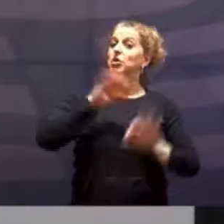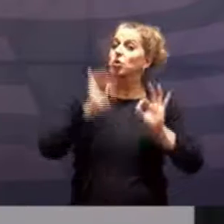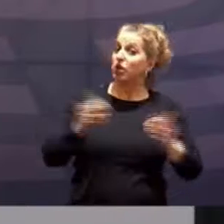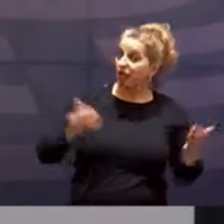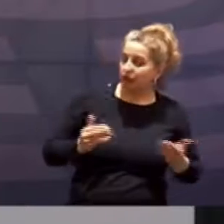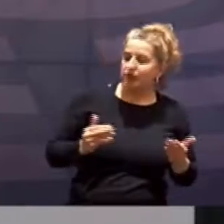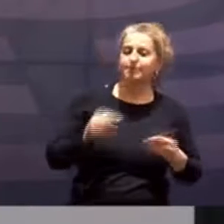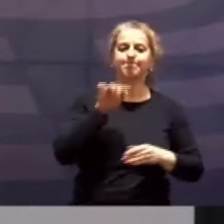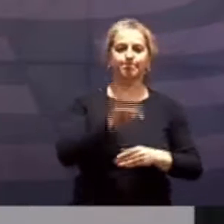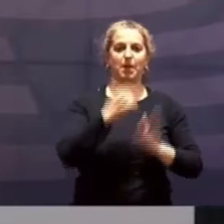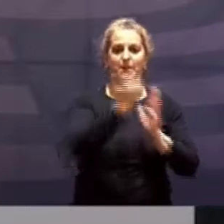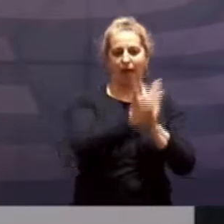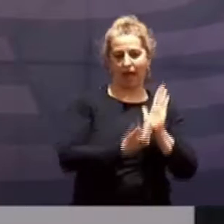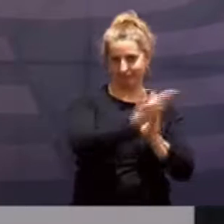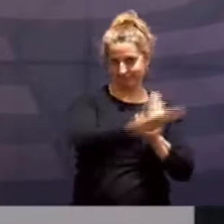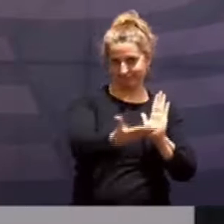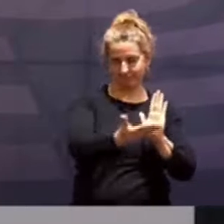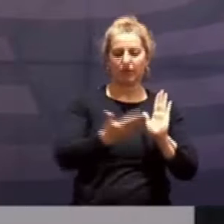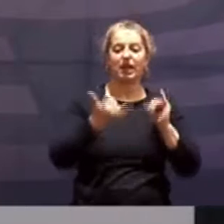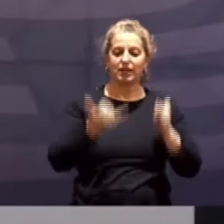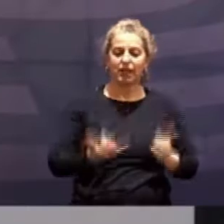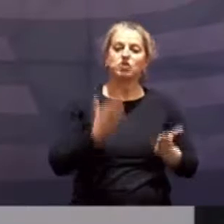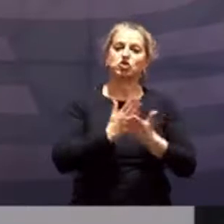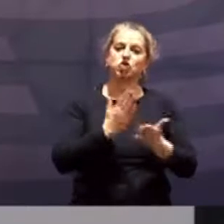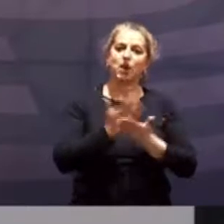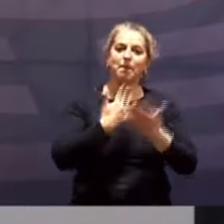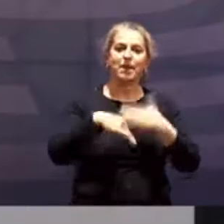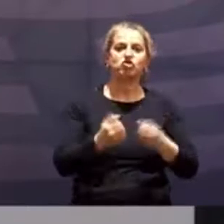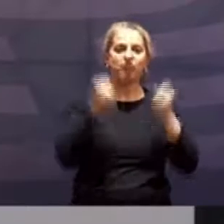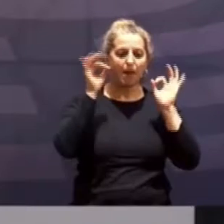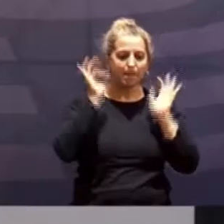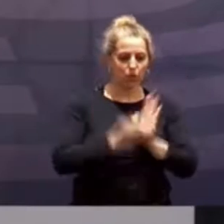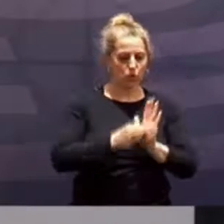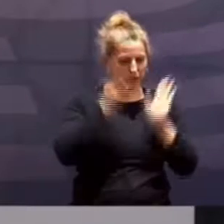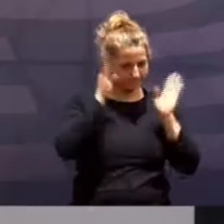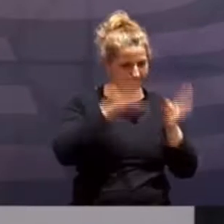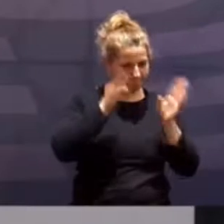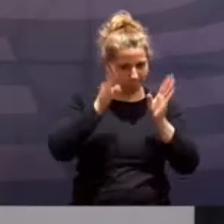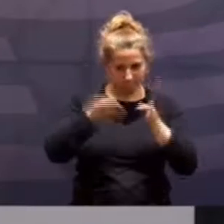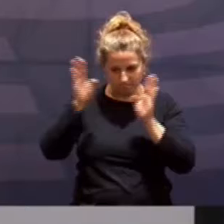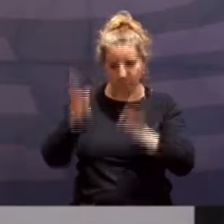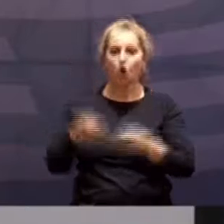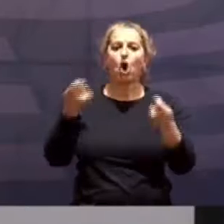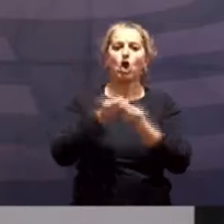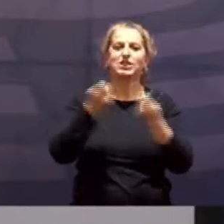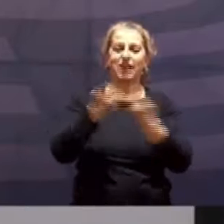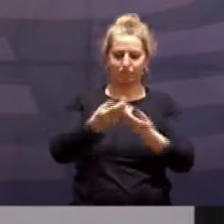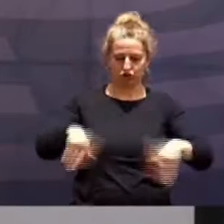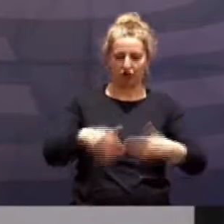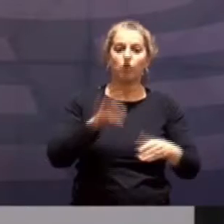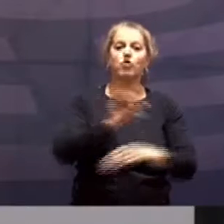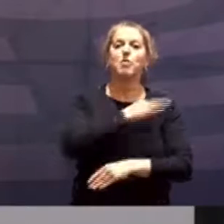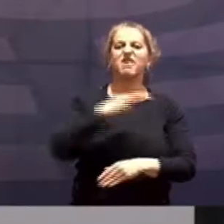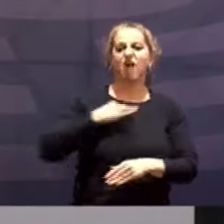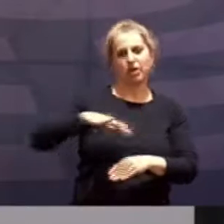dass wir mit dem vorgelegten Plan nun einige Schwerpunkte setzen, auch im Bereich der Kontaktbeschränkungen für den Privatbereich,